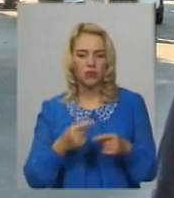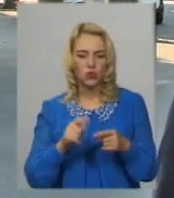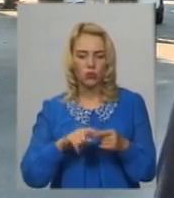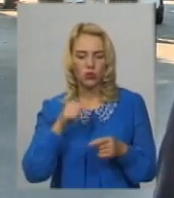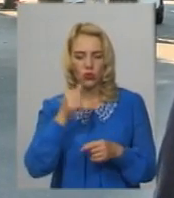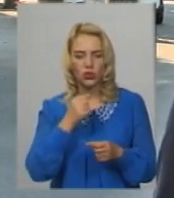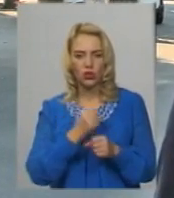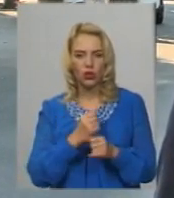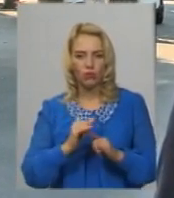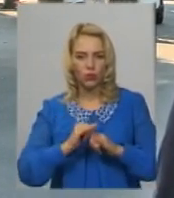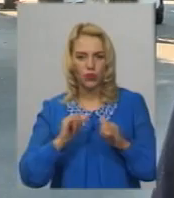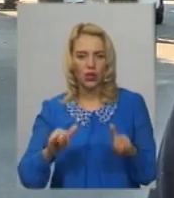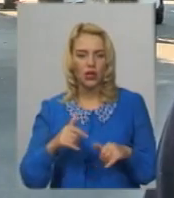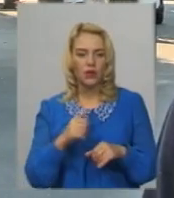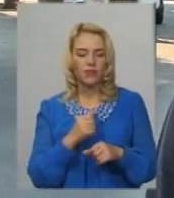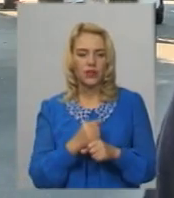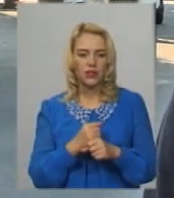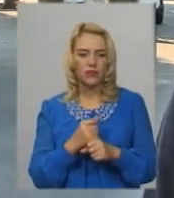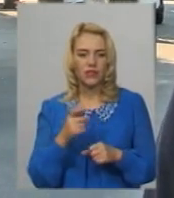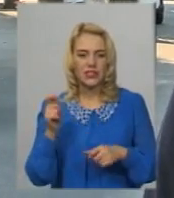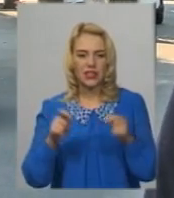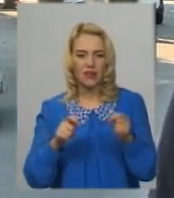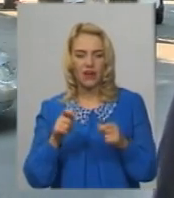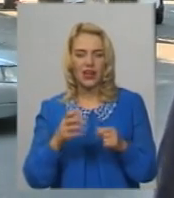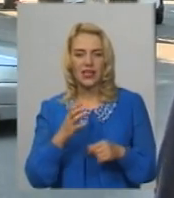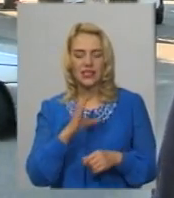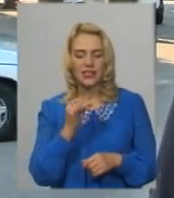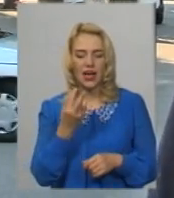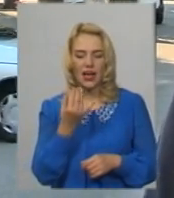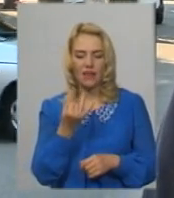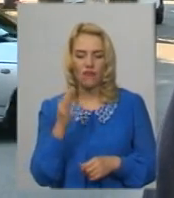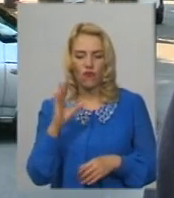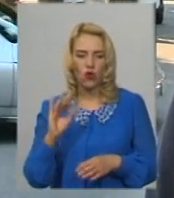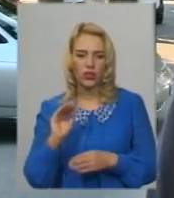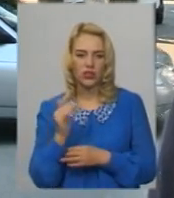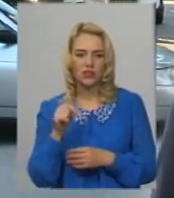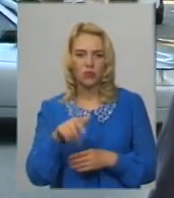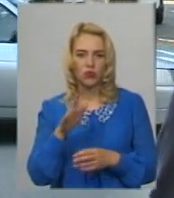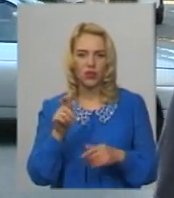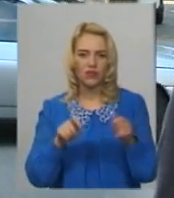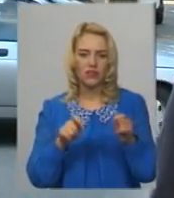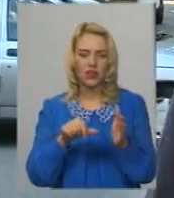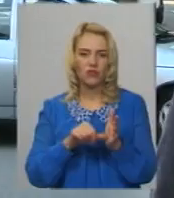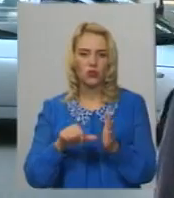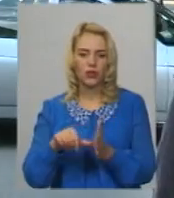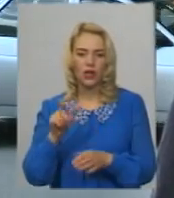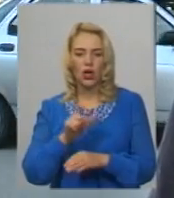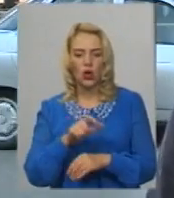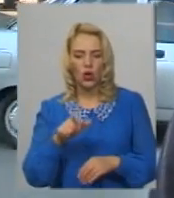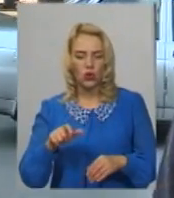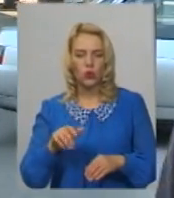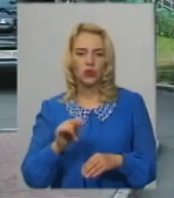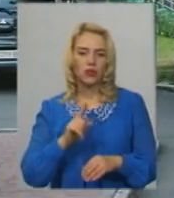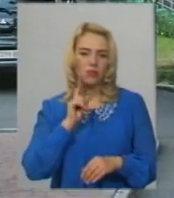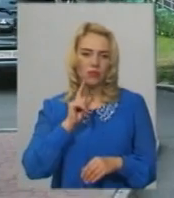робимо таку колаборацію з фестивалем «Сяєво дитинство», і в нас будуть на фестивалі виступати люди, підлітки, молодь